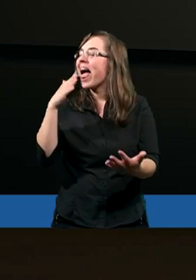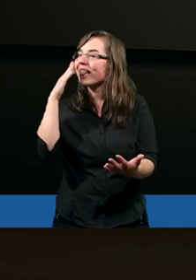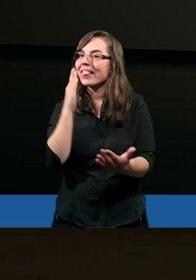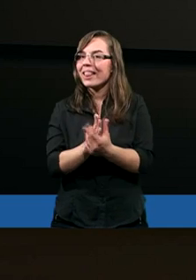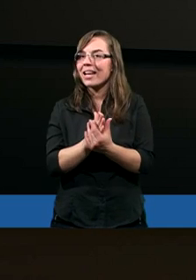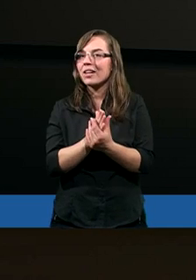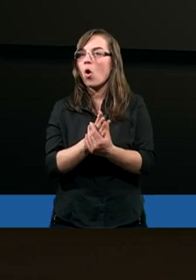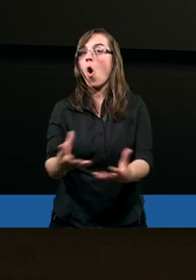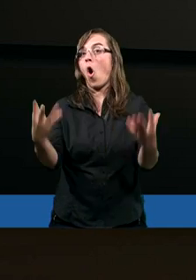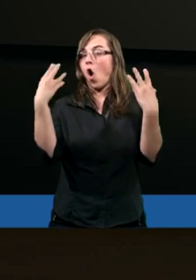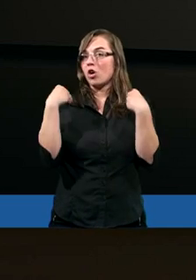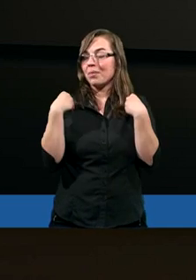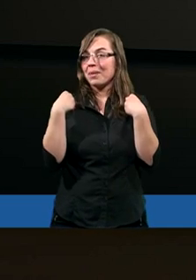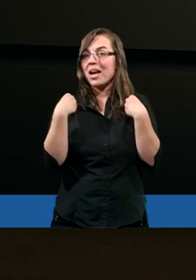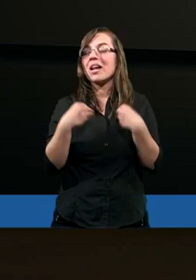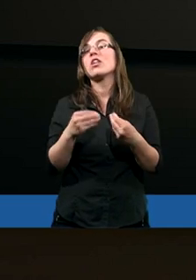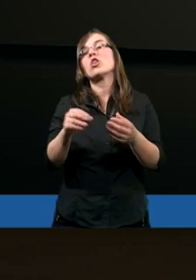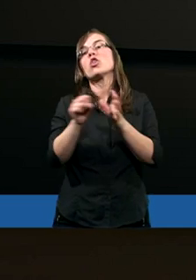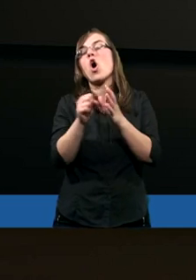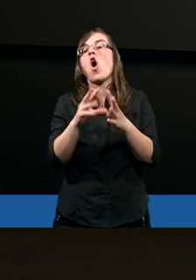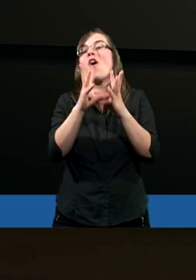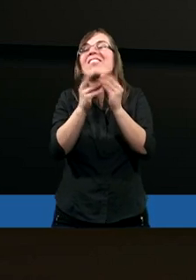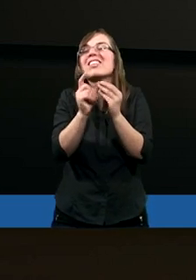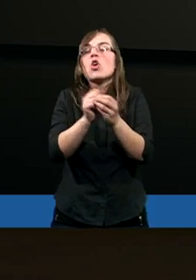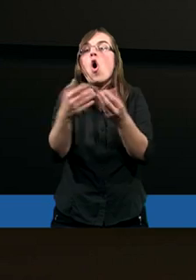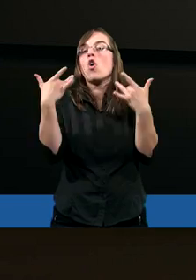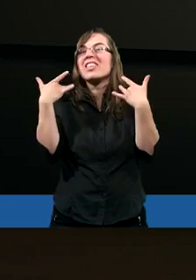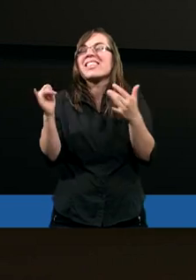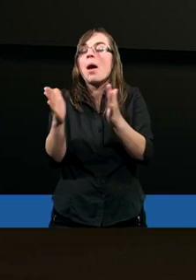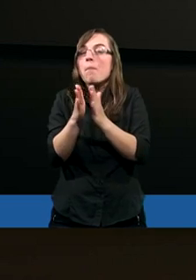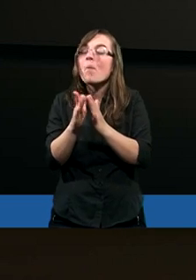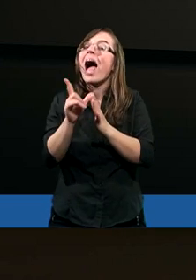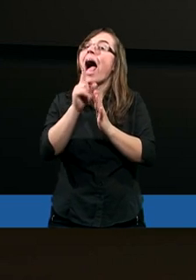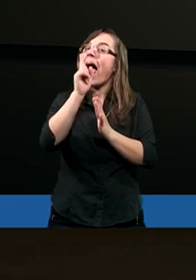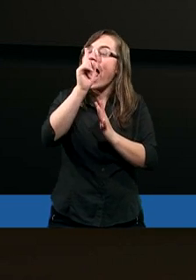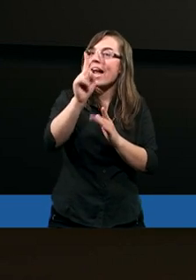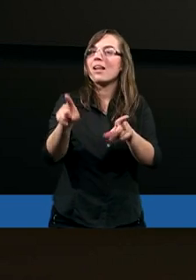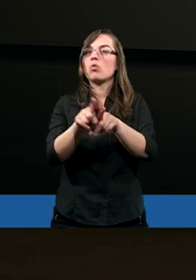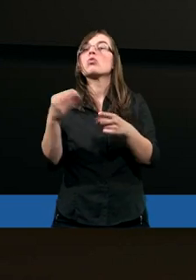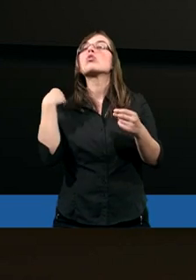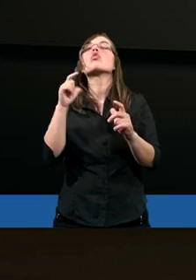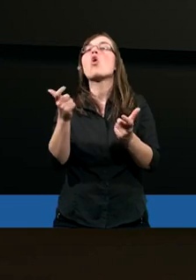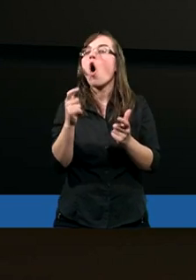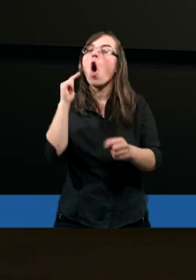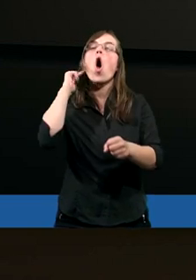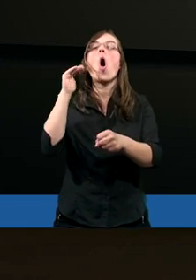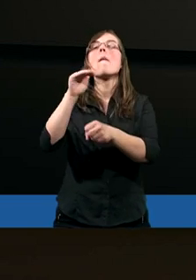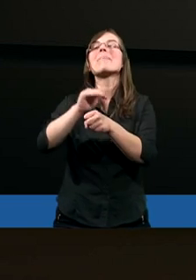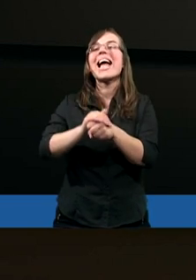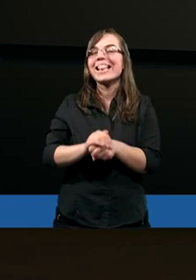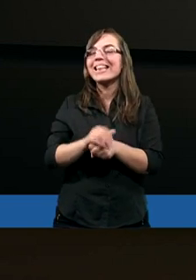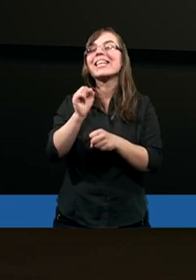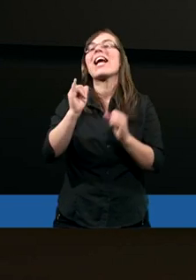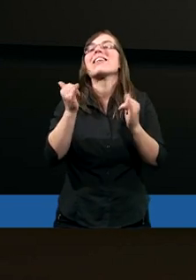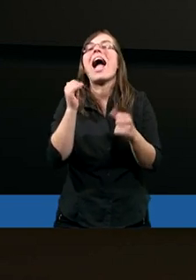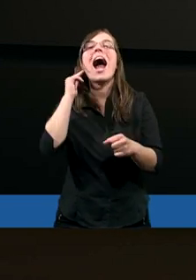otrzymaliśmy wszystko do życia i pobożności, ale również obietnice. Jakie